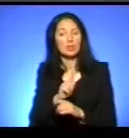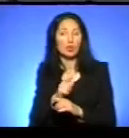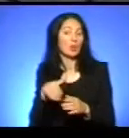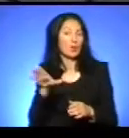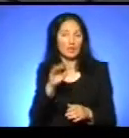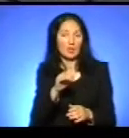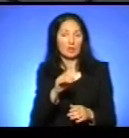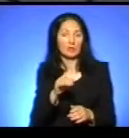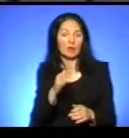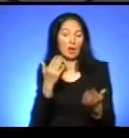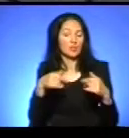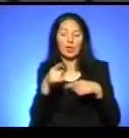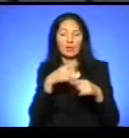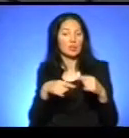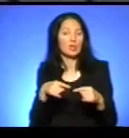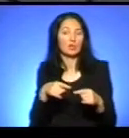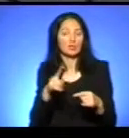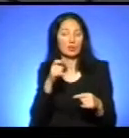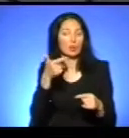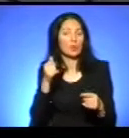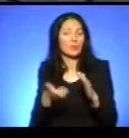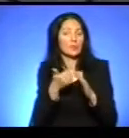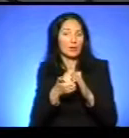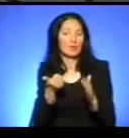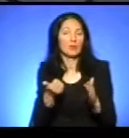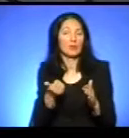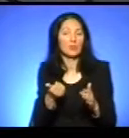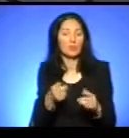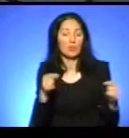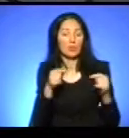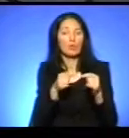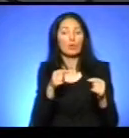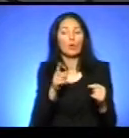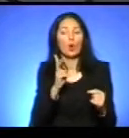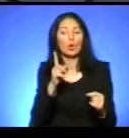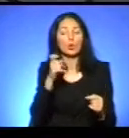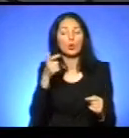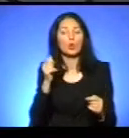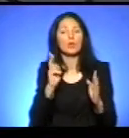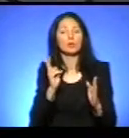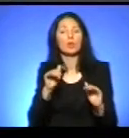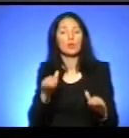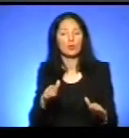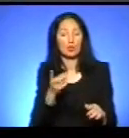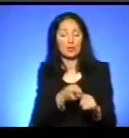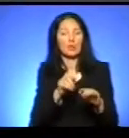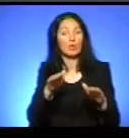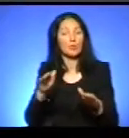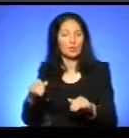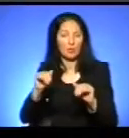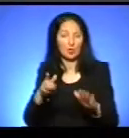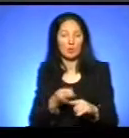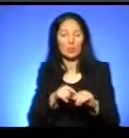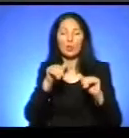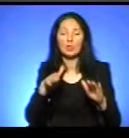все. Вже назад не було чим вертатися. Скажіть, оцих 100 гривень, це хто встановлює? Це на місці? на місцях, але ця постанова,